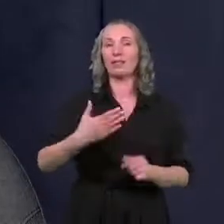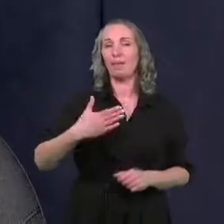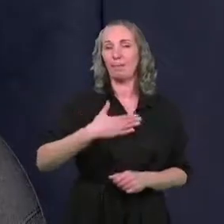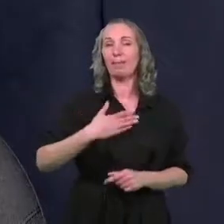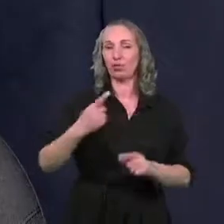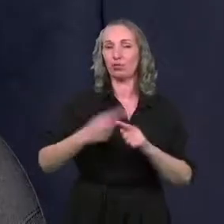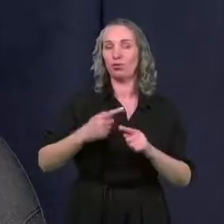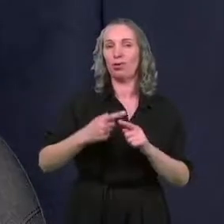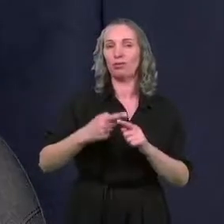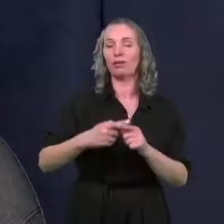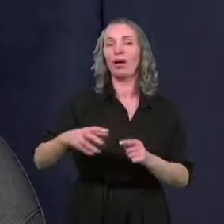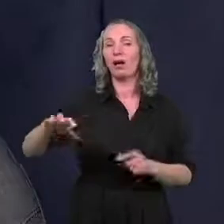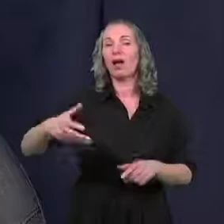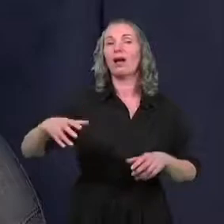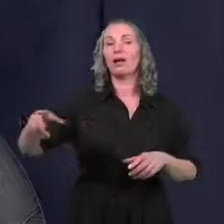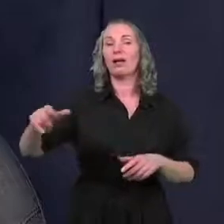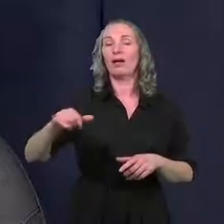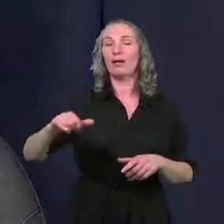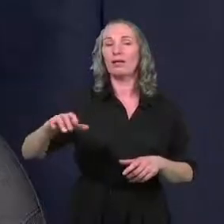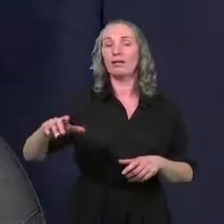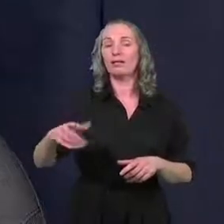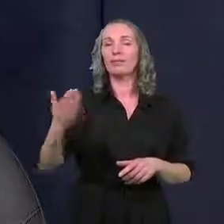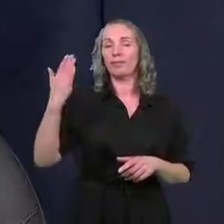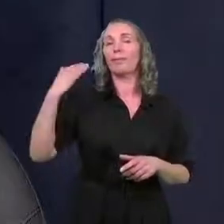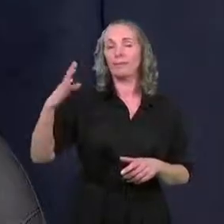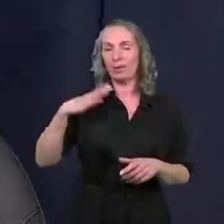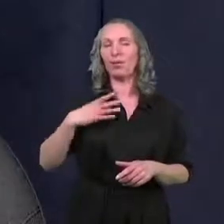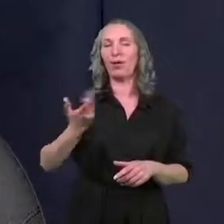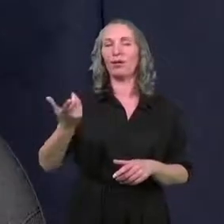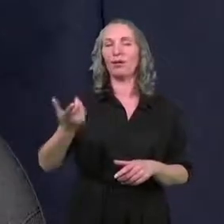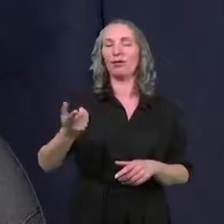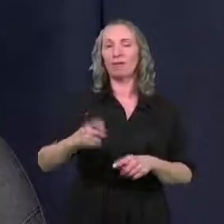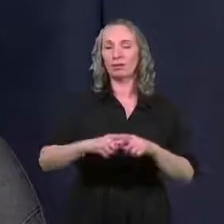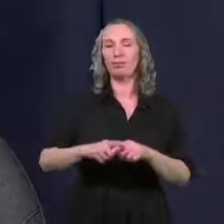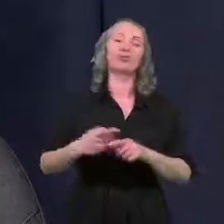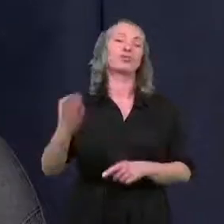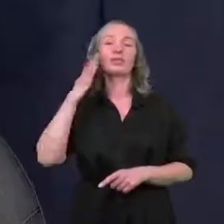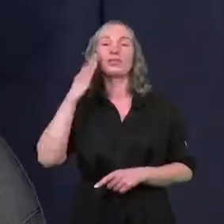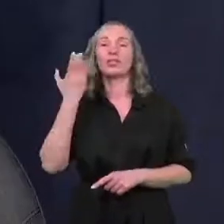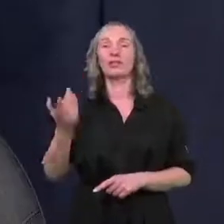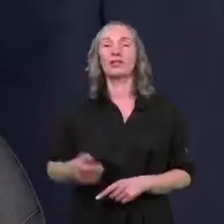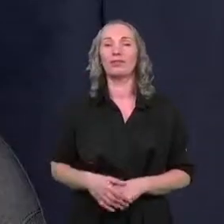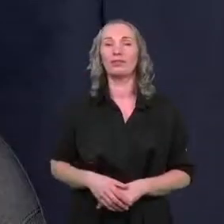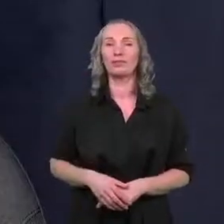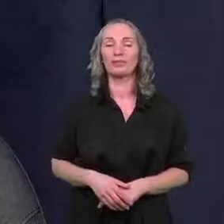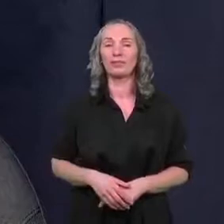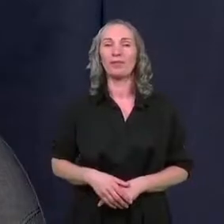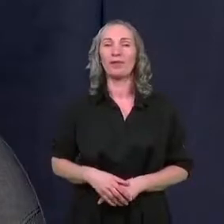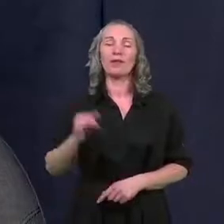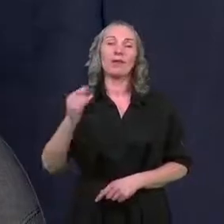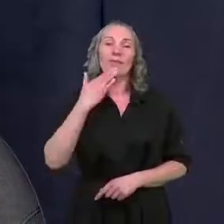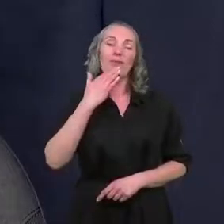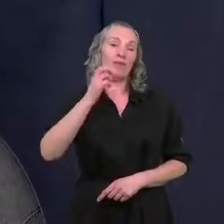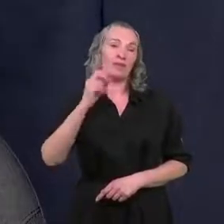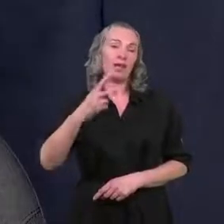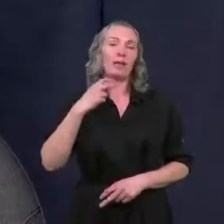członka organu zarządzającego, z tego co wiem to już byłego, ale to już mniejsza o to. I powiem